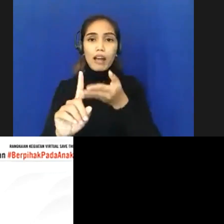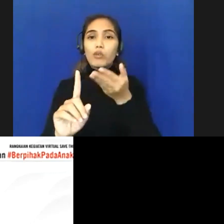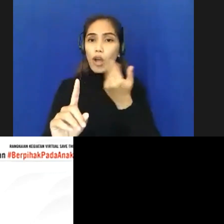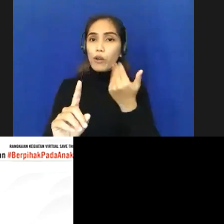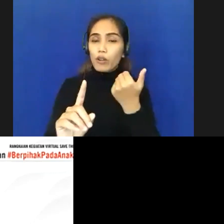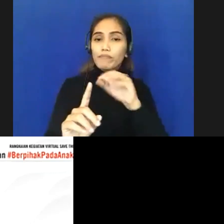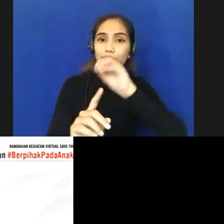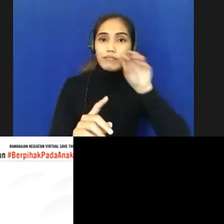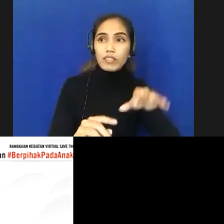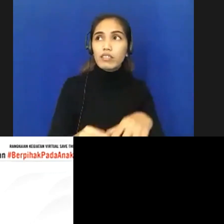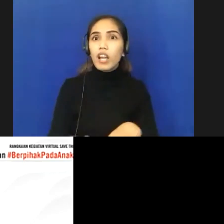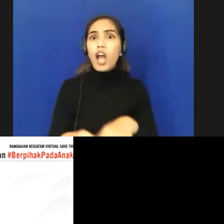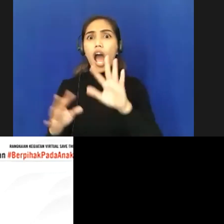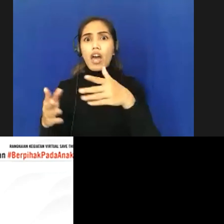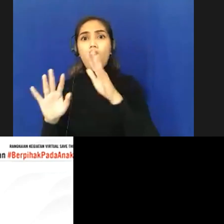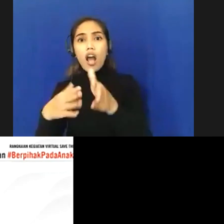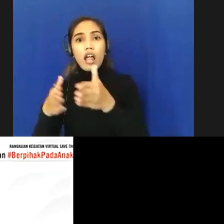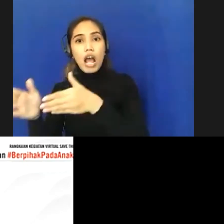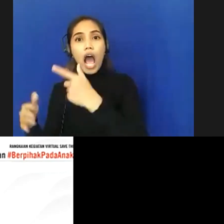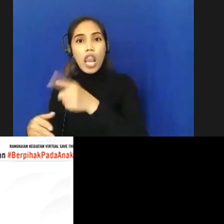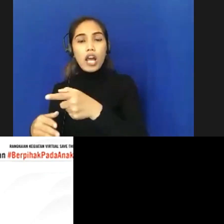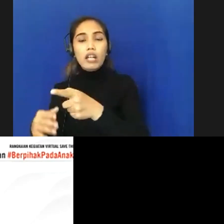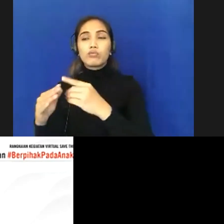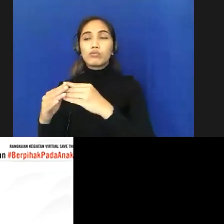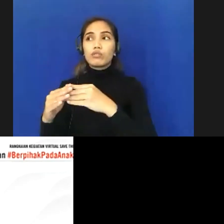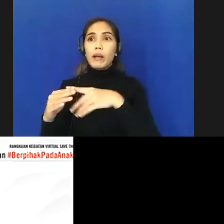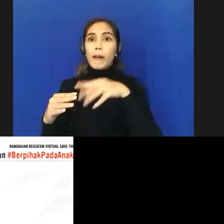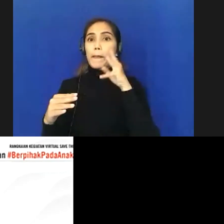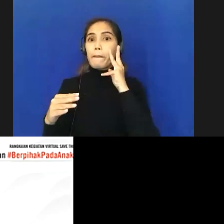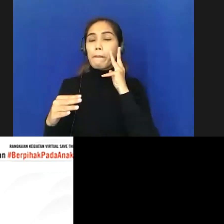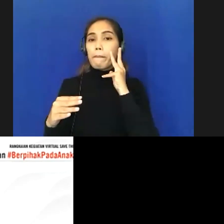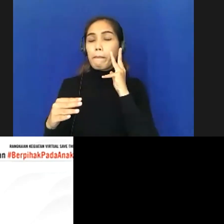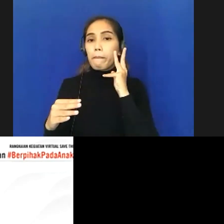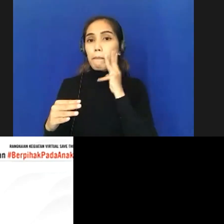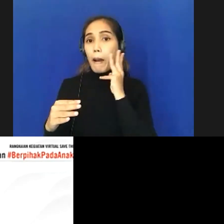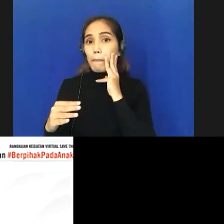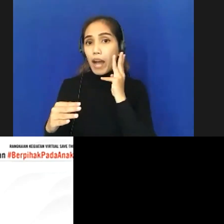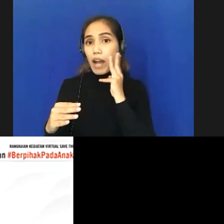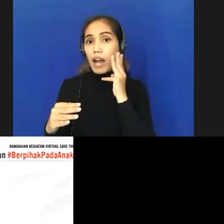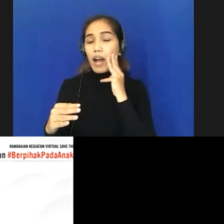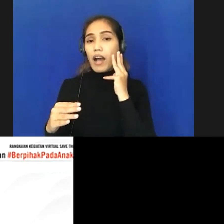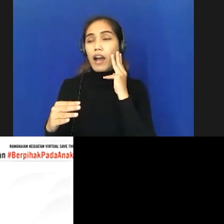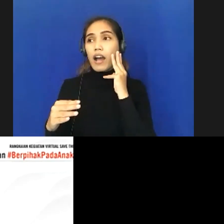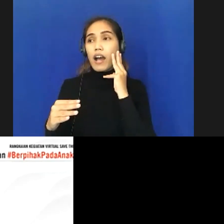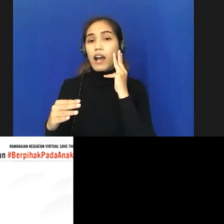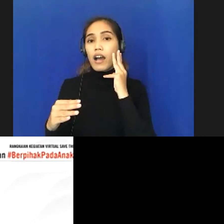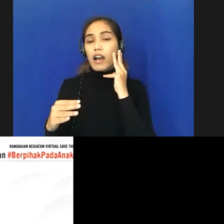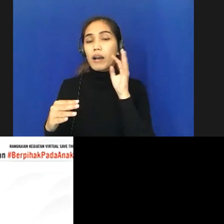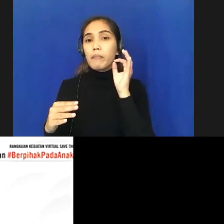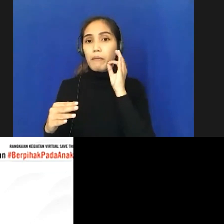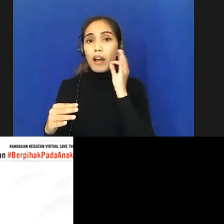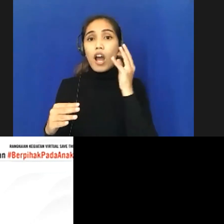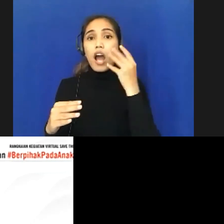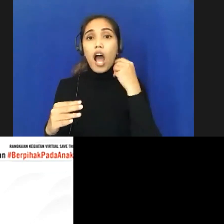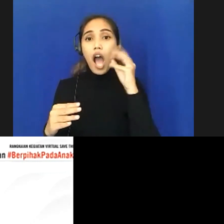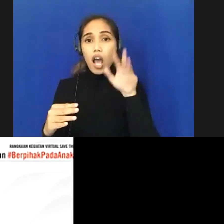positif nah itu kita beri kebijakan yang penting orang tuanya jangan keluar rumah juga mereka tetap di rumah mereka isolasi mandiri